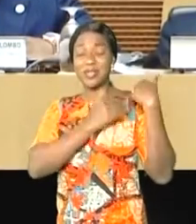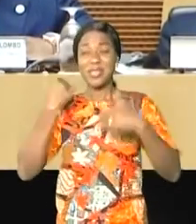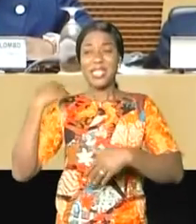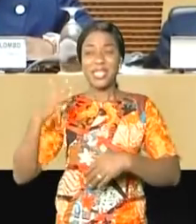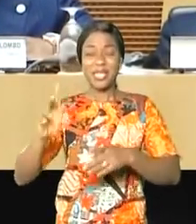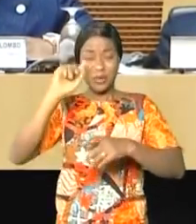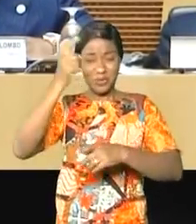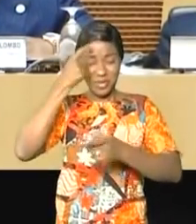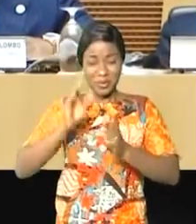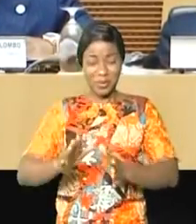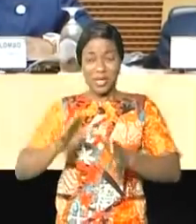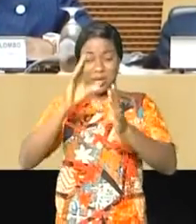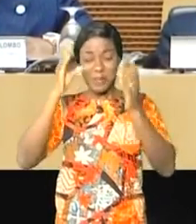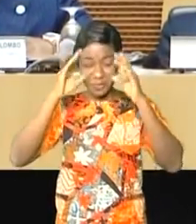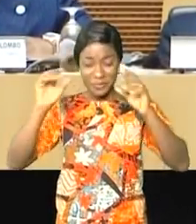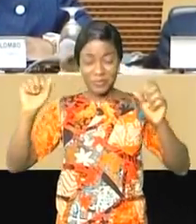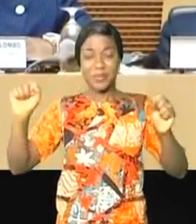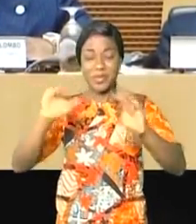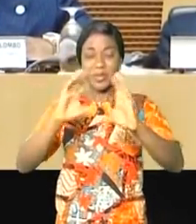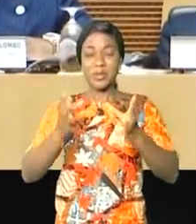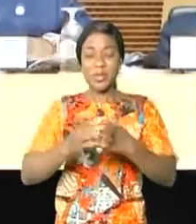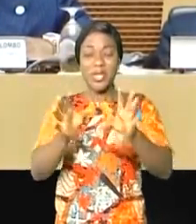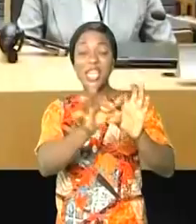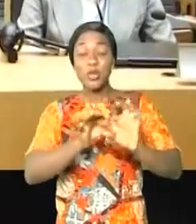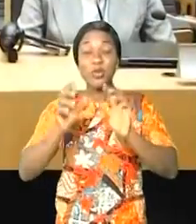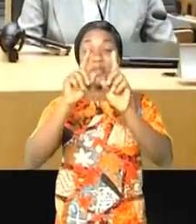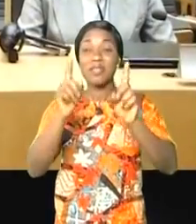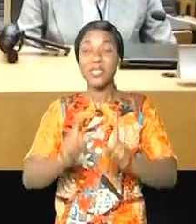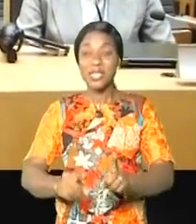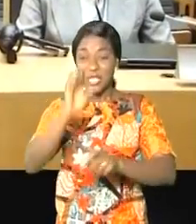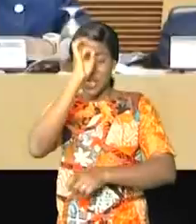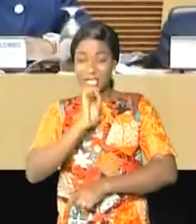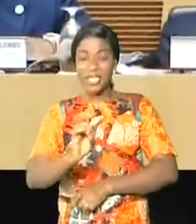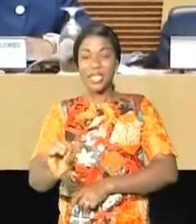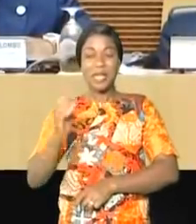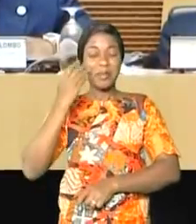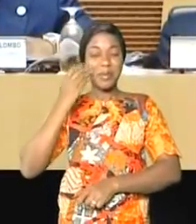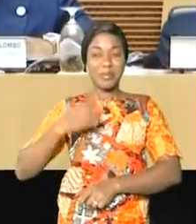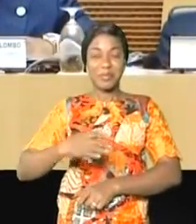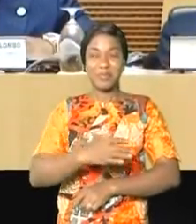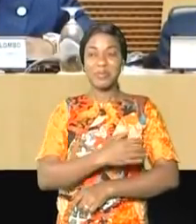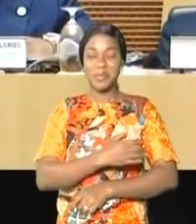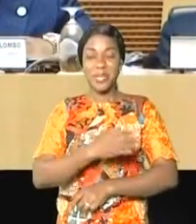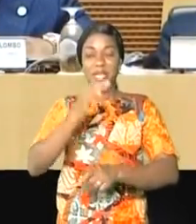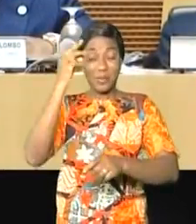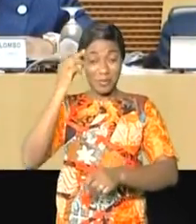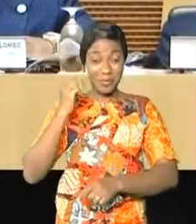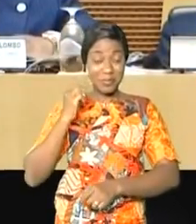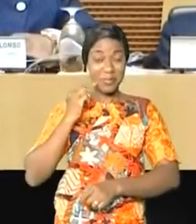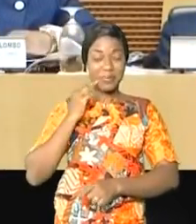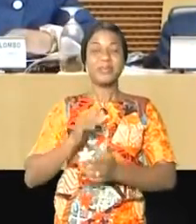des Nations unies, monsieur le président de la commission de l'Union africaine, Excellences, mesdames et messieurs les ministres,